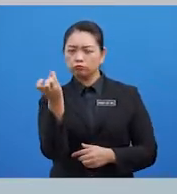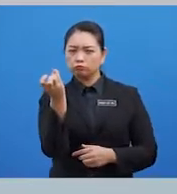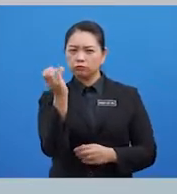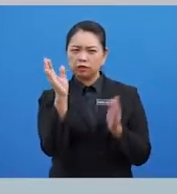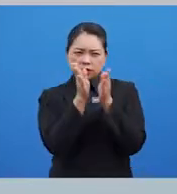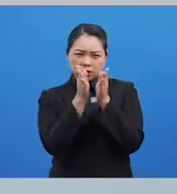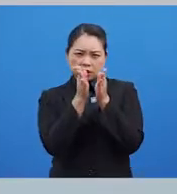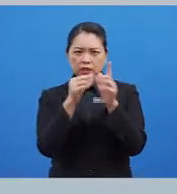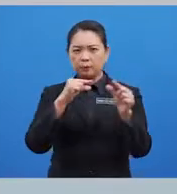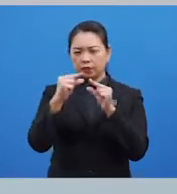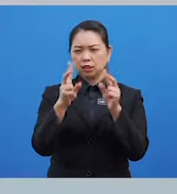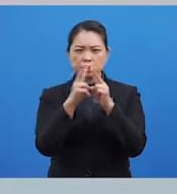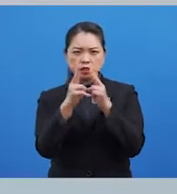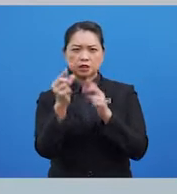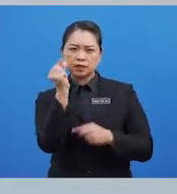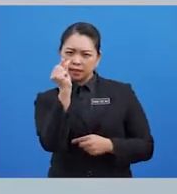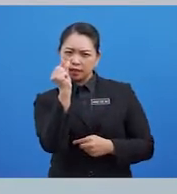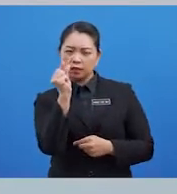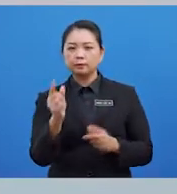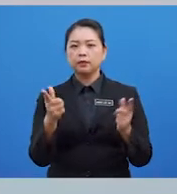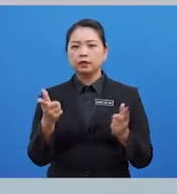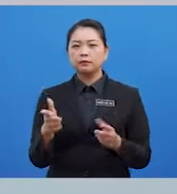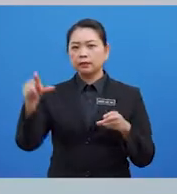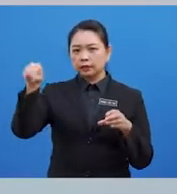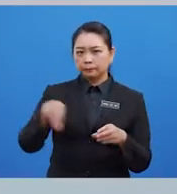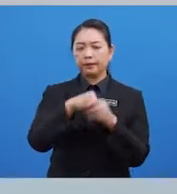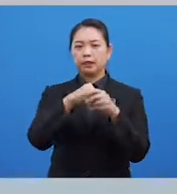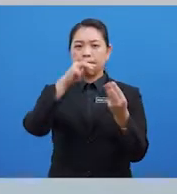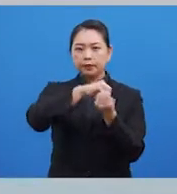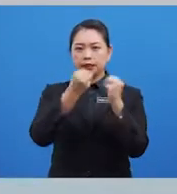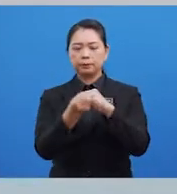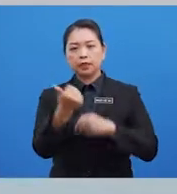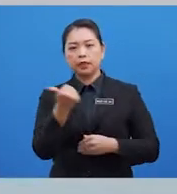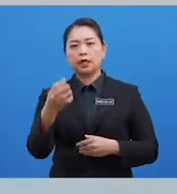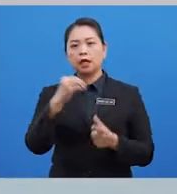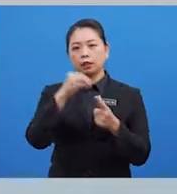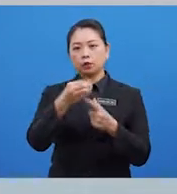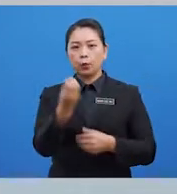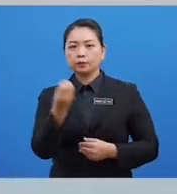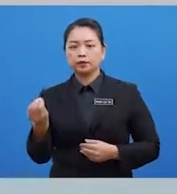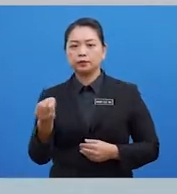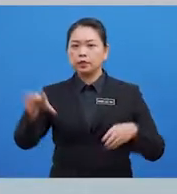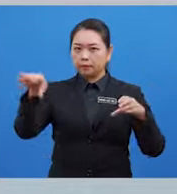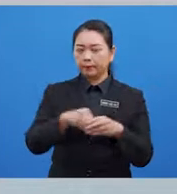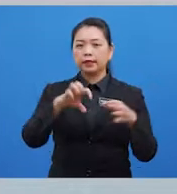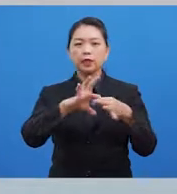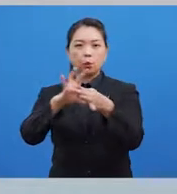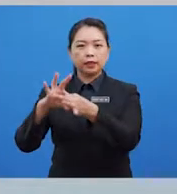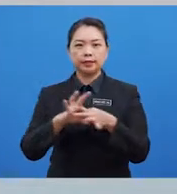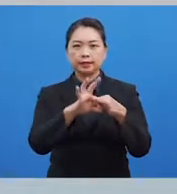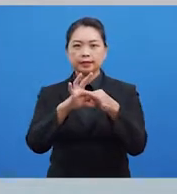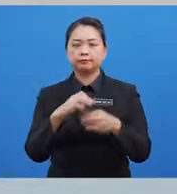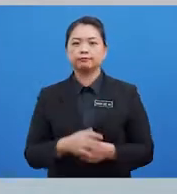Pergerakan Yang Sangat Sedikit Dan Melibatkan Manipulasi Alat Atau Objek Dan Koordinasi